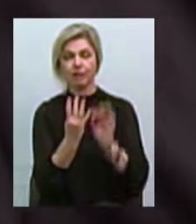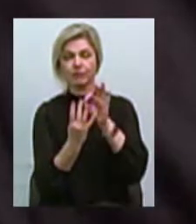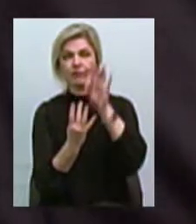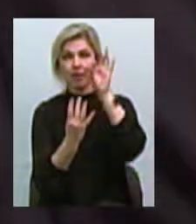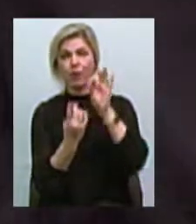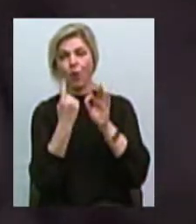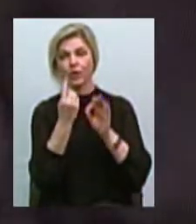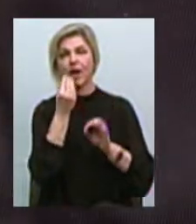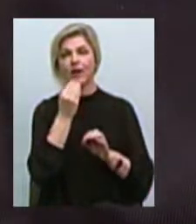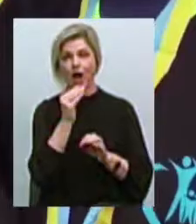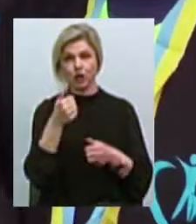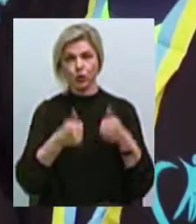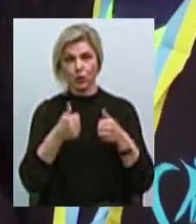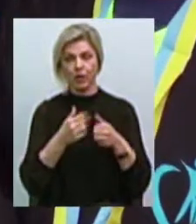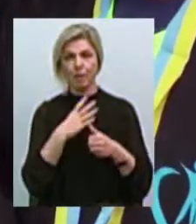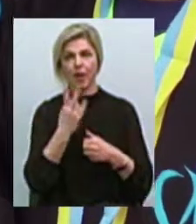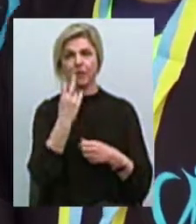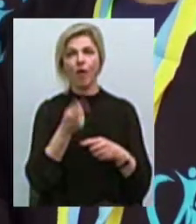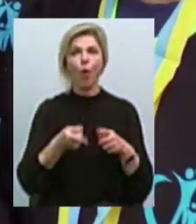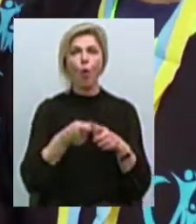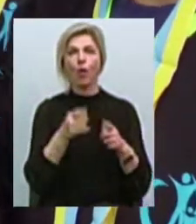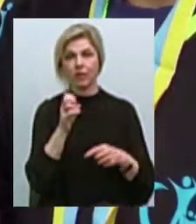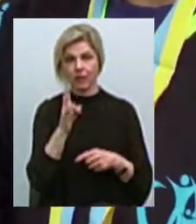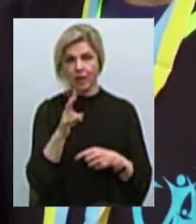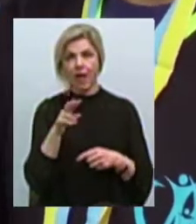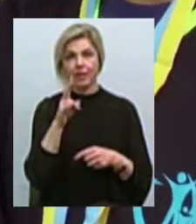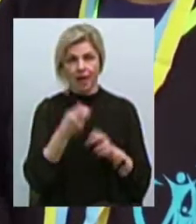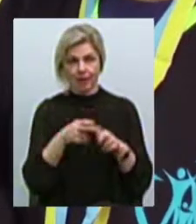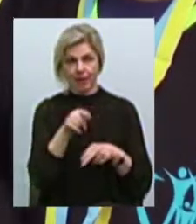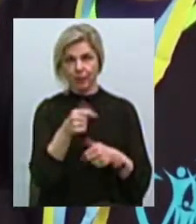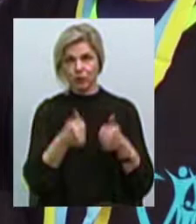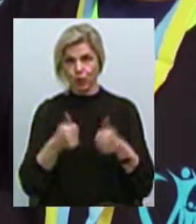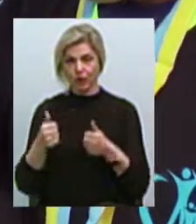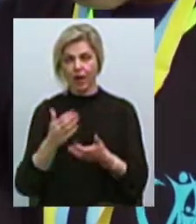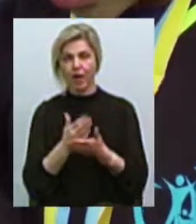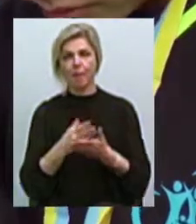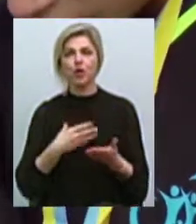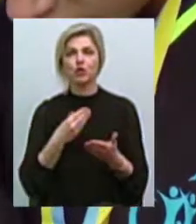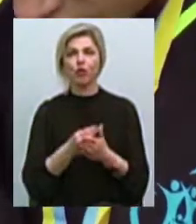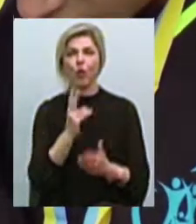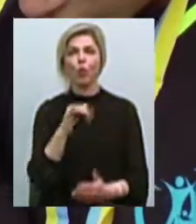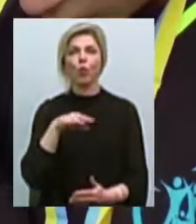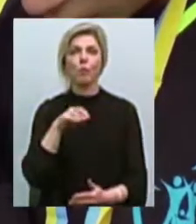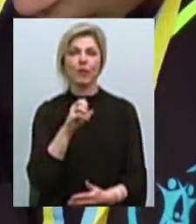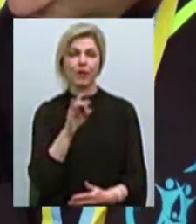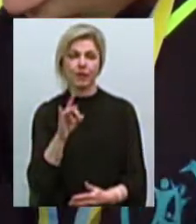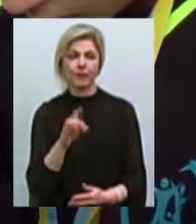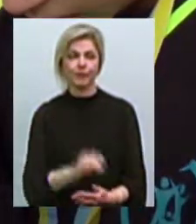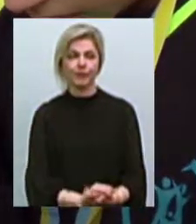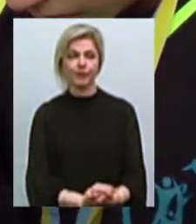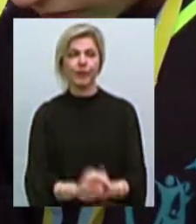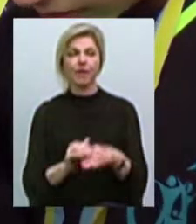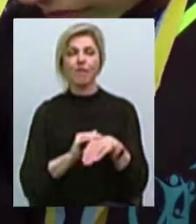турніру. Він забив два голи на цьому турнірі. Олег має своїх футбольних кумерів. У мене їх чотири – це Едуардо,